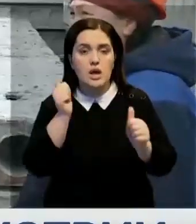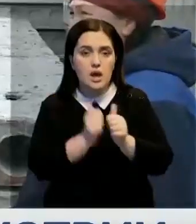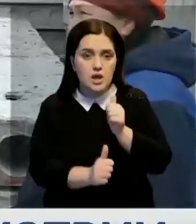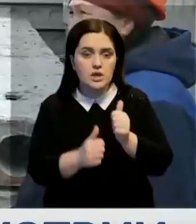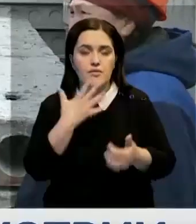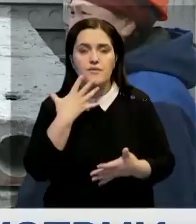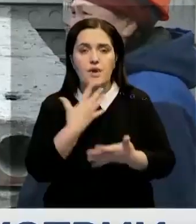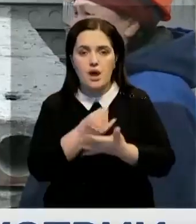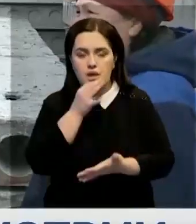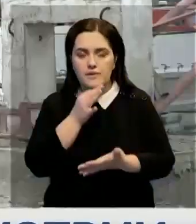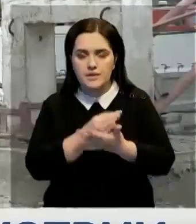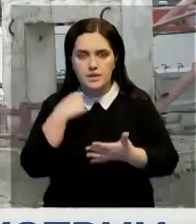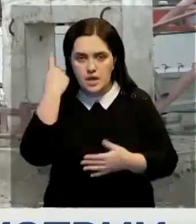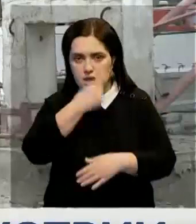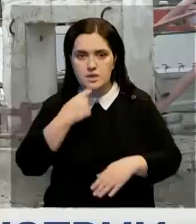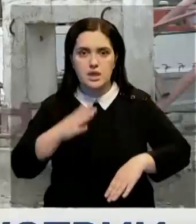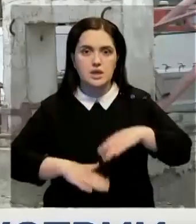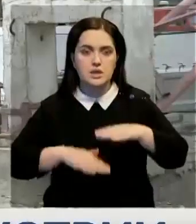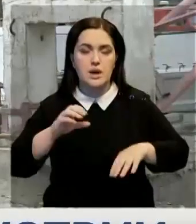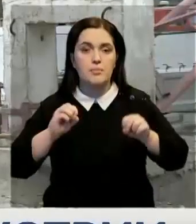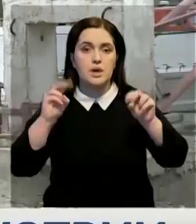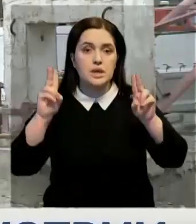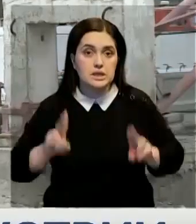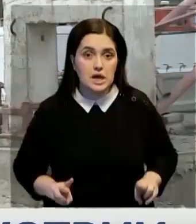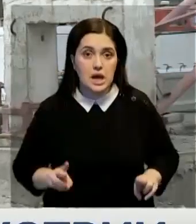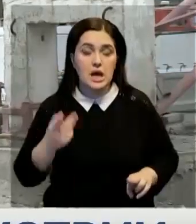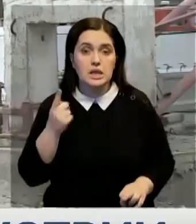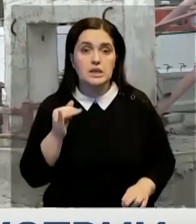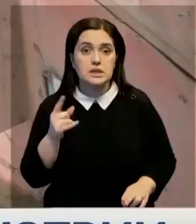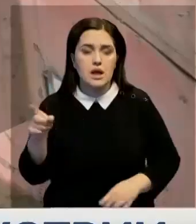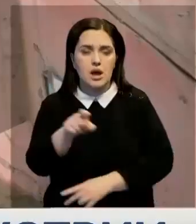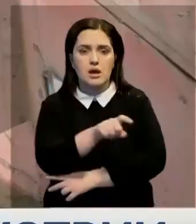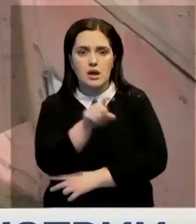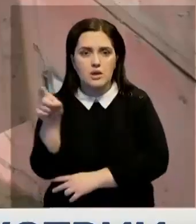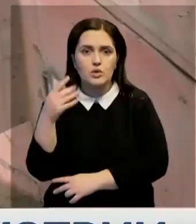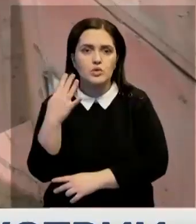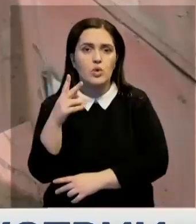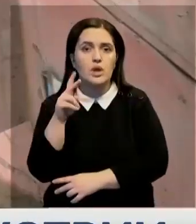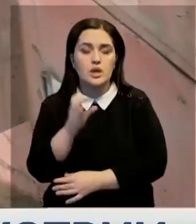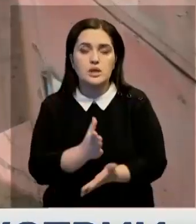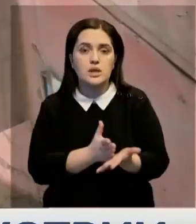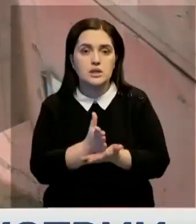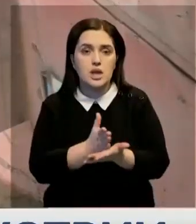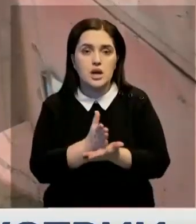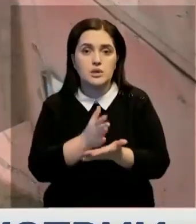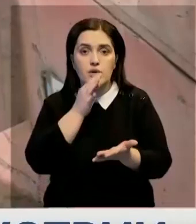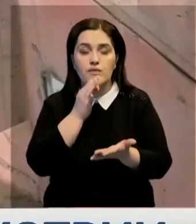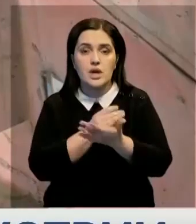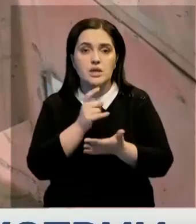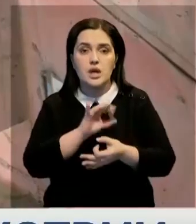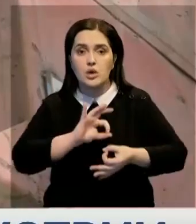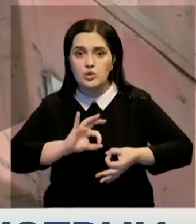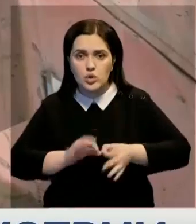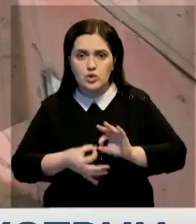свои ответственные специалисты. Света Киреева – одна из них. Крановщик с 40-летним стажем отвечает не только за сложный